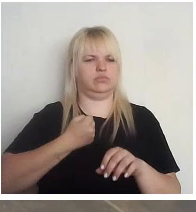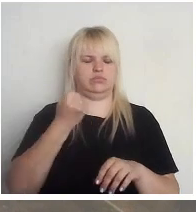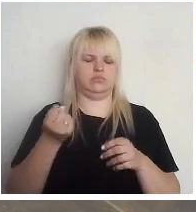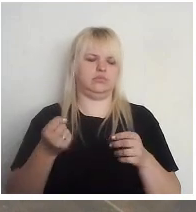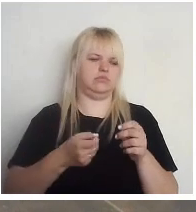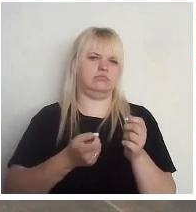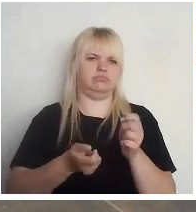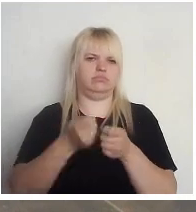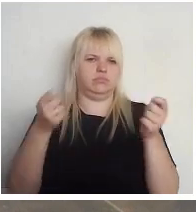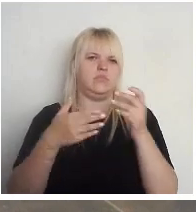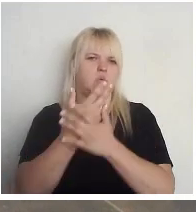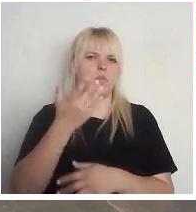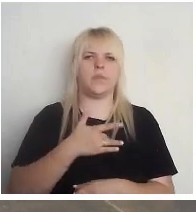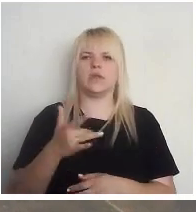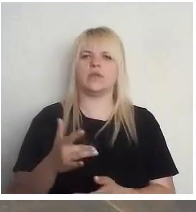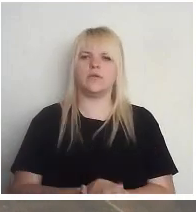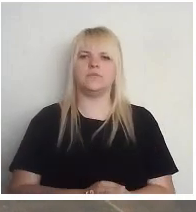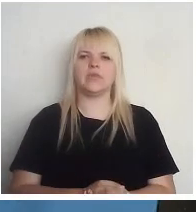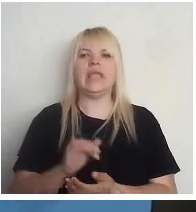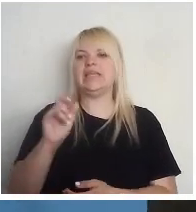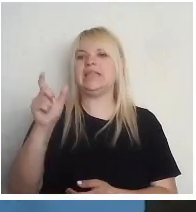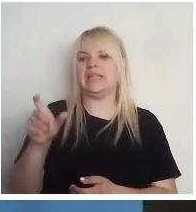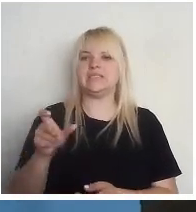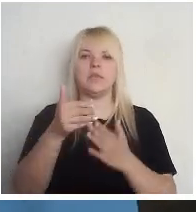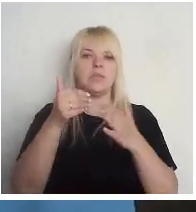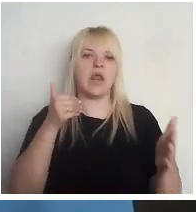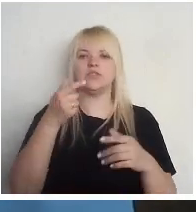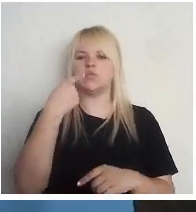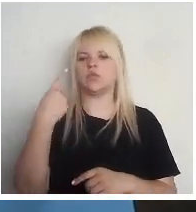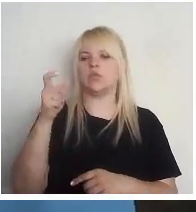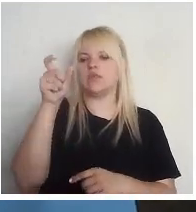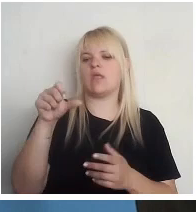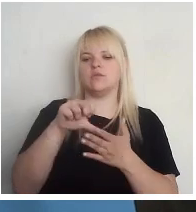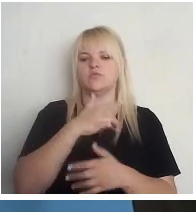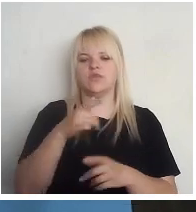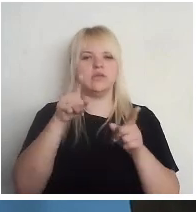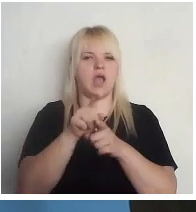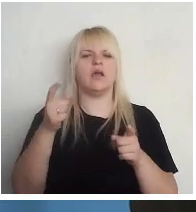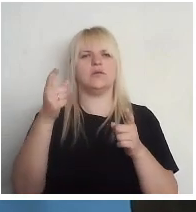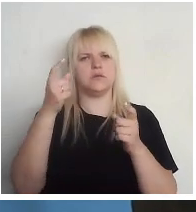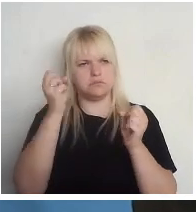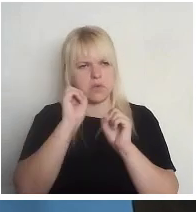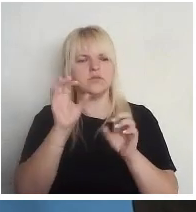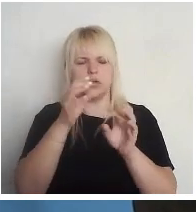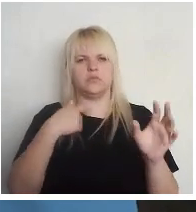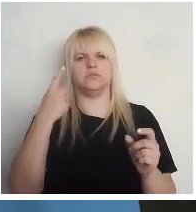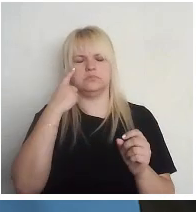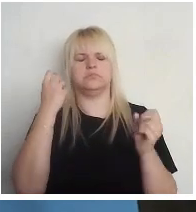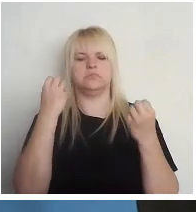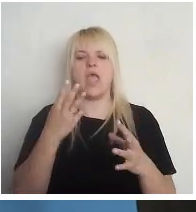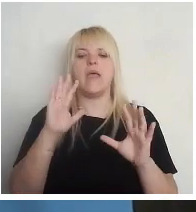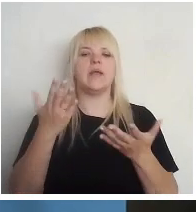Inese? Iepriekšējās runātājs, jo, manuprāt, ļoti izsmiļoši arī paskaidroja, bet varbūt kopsvelkot